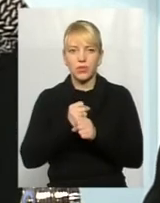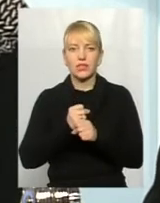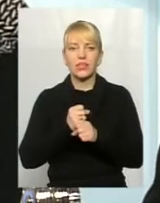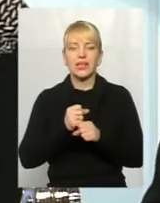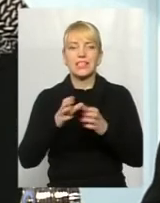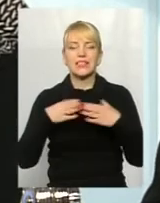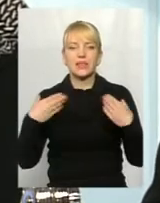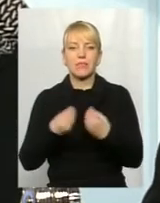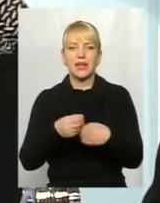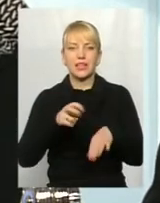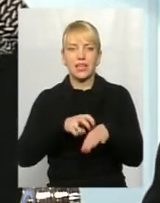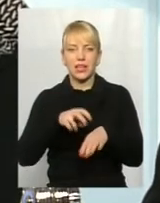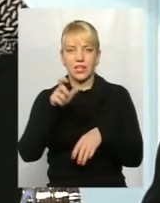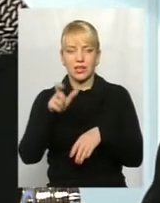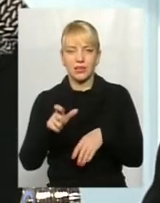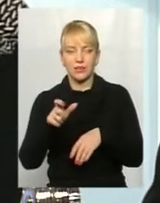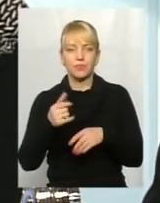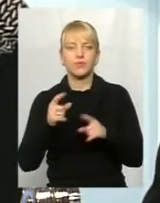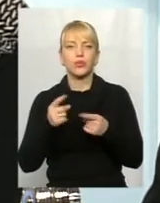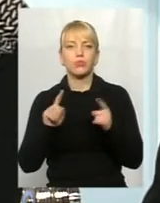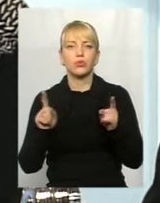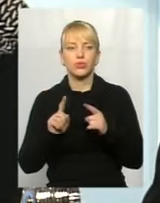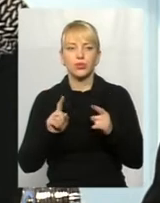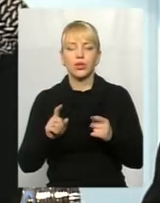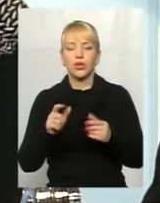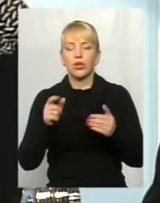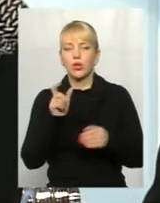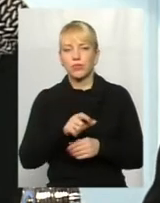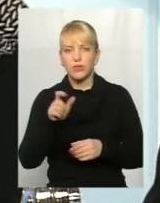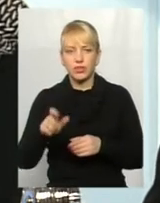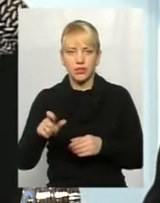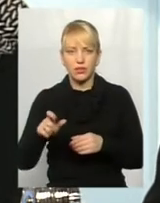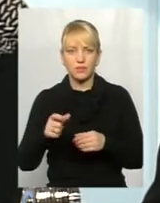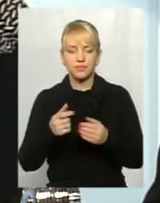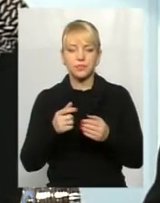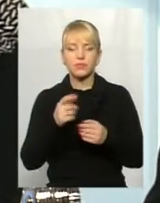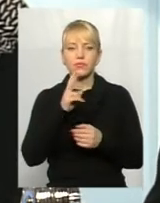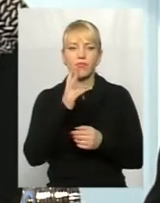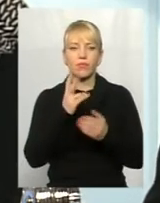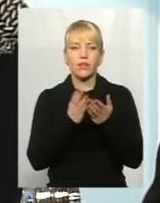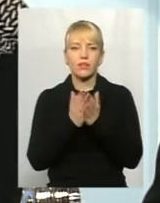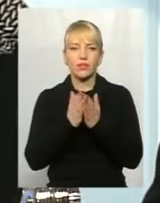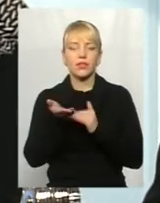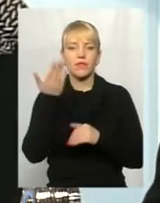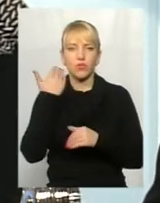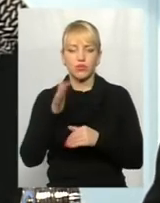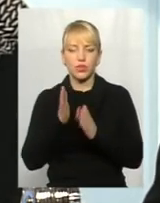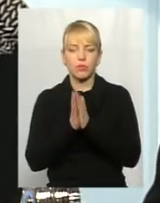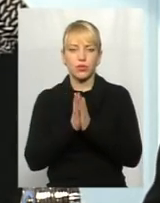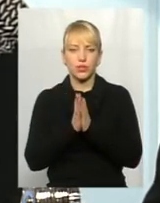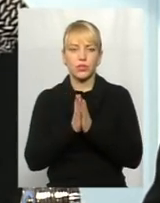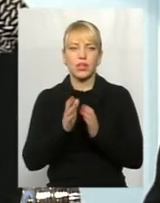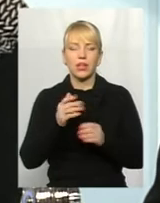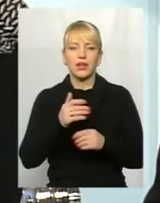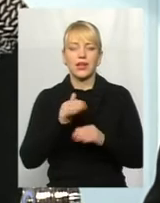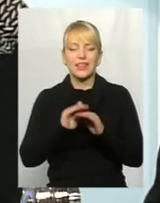лікар, тому що жителі мікрорайону Книжківці давно нас вже просять лікаря-педіатра. На